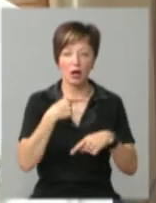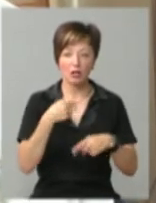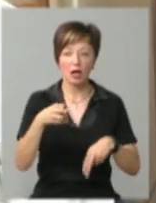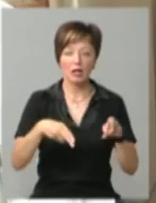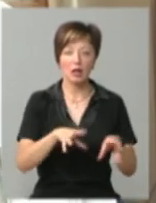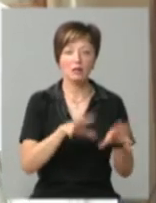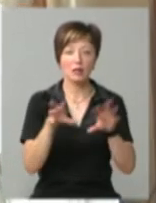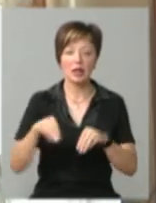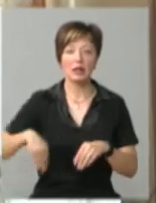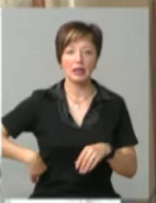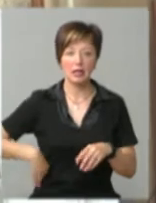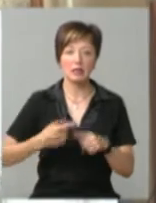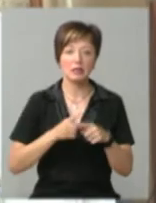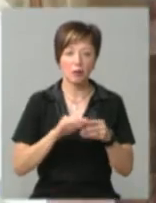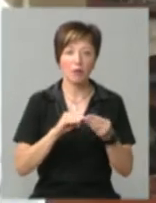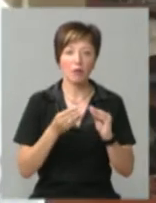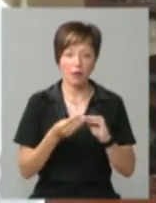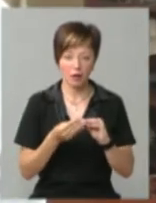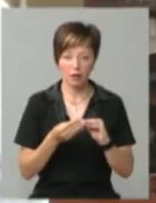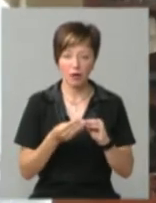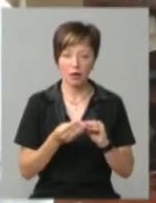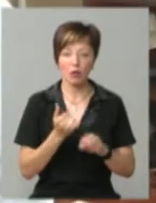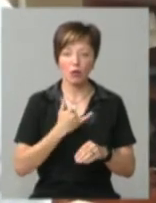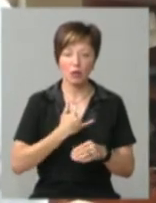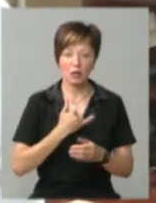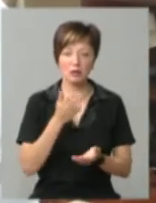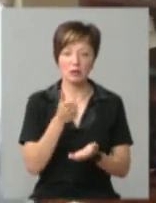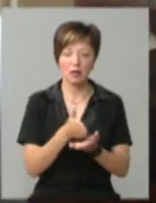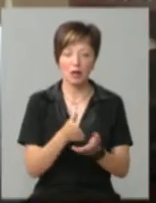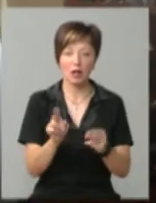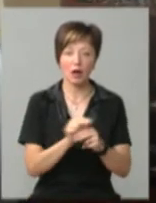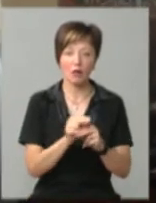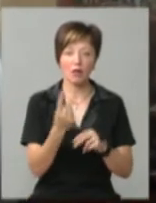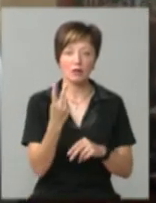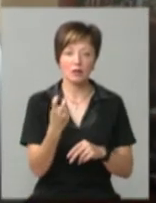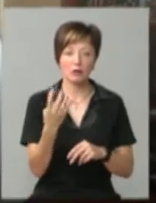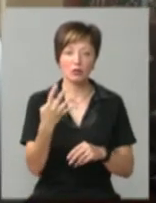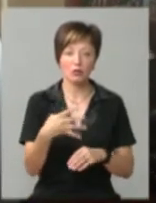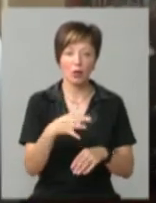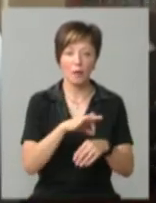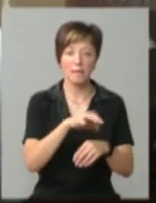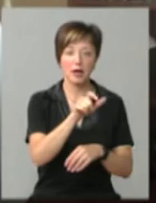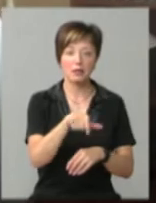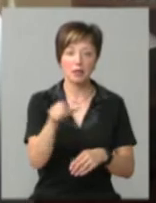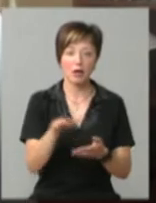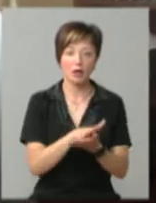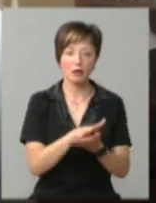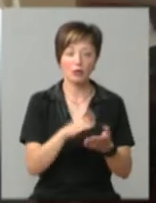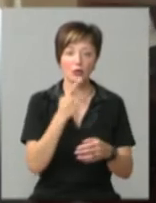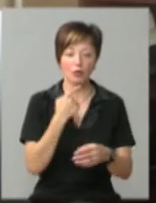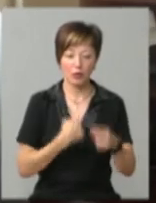трансплантація нирки – це проблема. У нас знаходиться на лікуванні 240 пацієнтів на гемодіалізі,